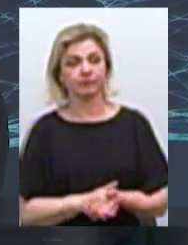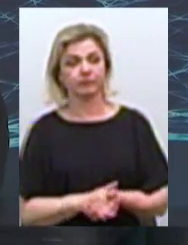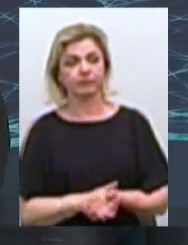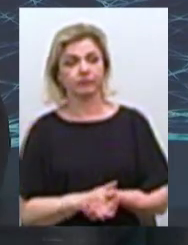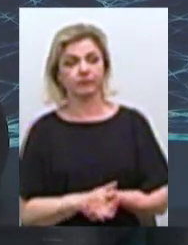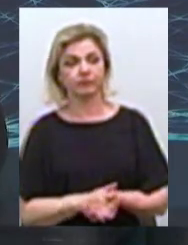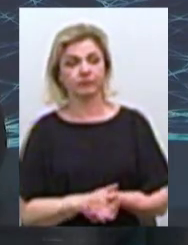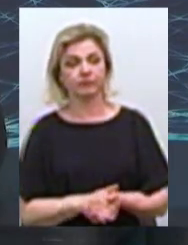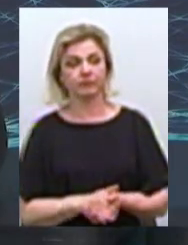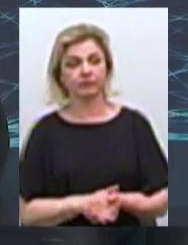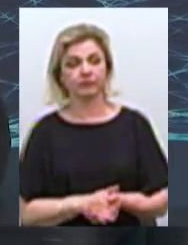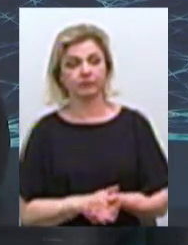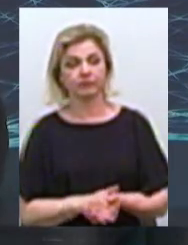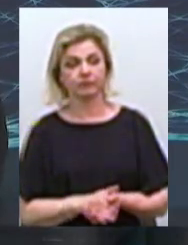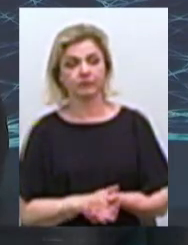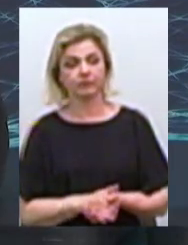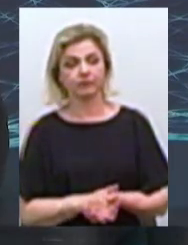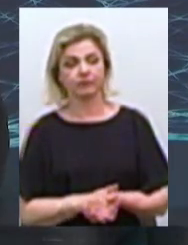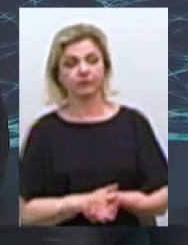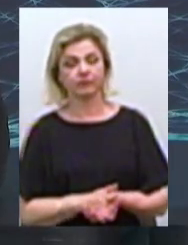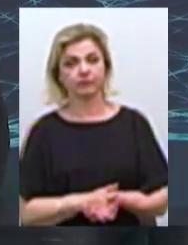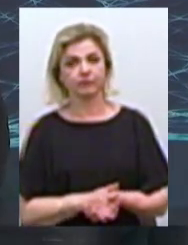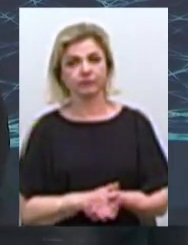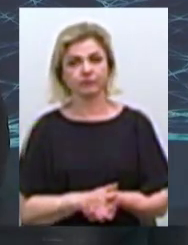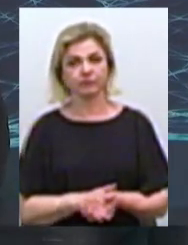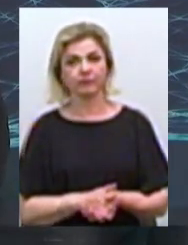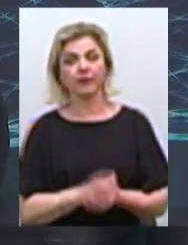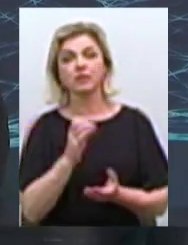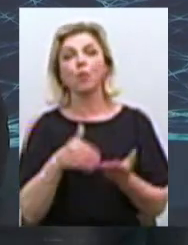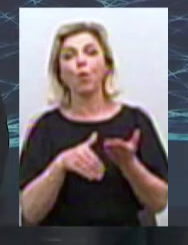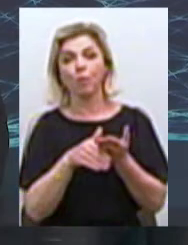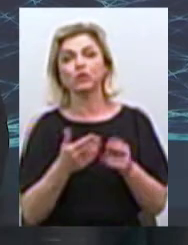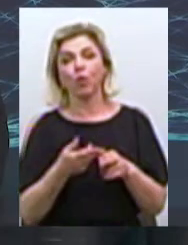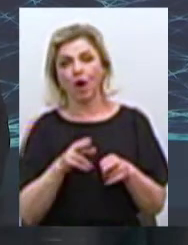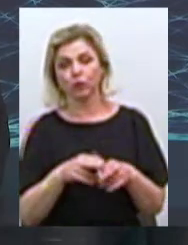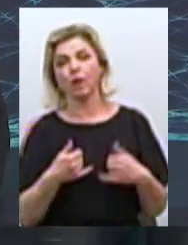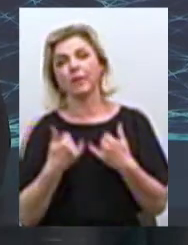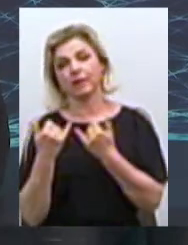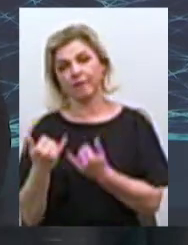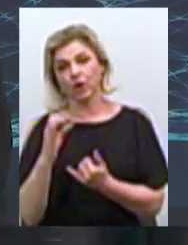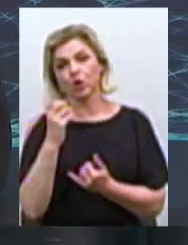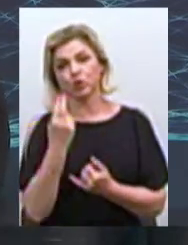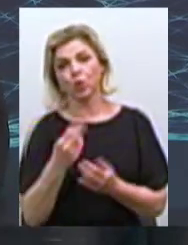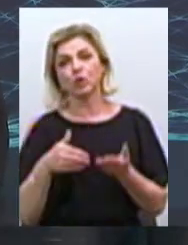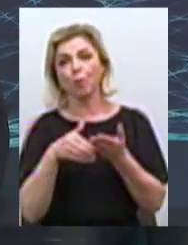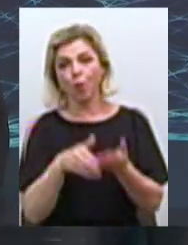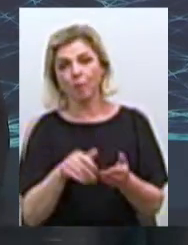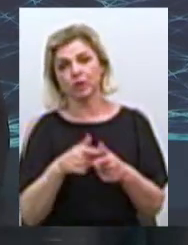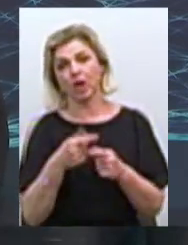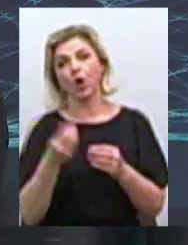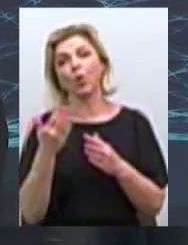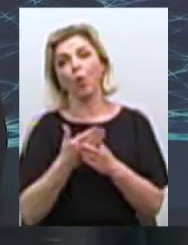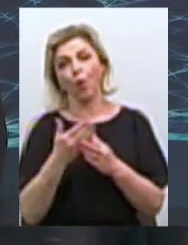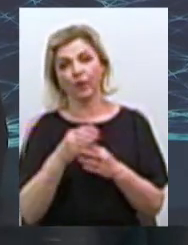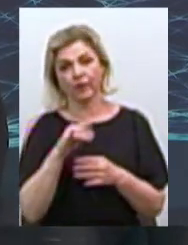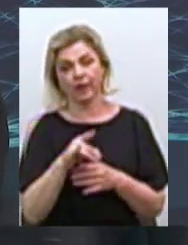с помощью которой і предоставлялись, якби, соціальна допомога і льготы. на сьогоднішній день